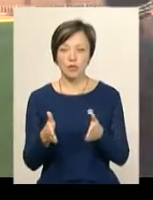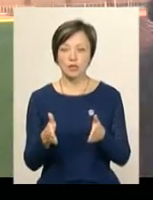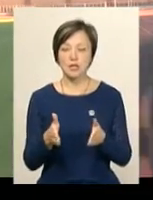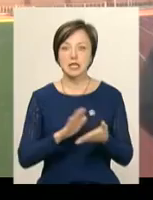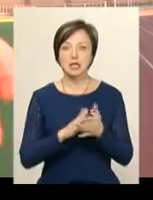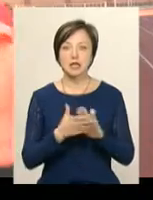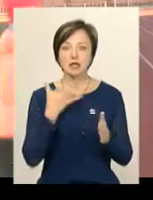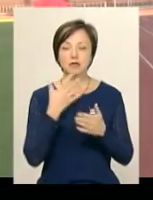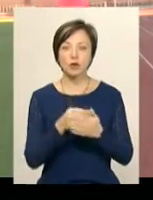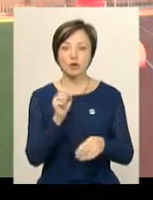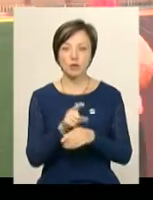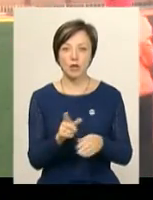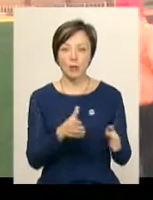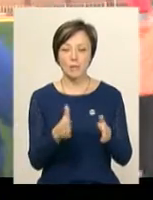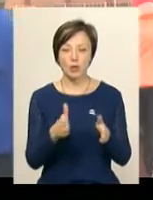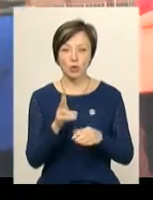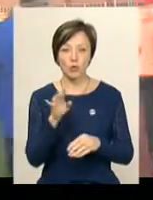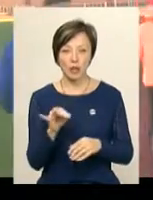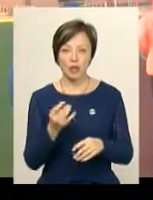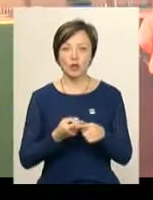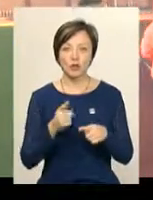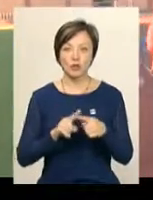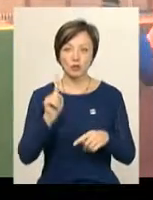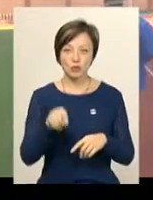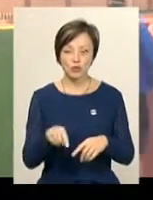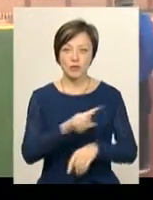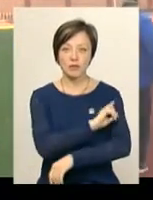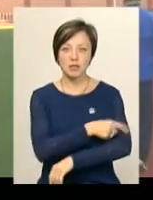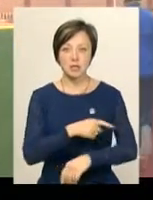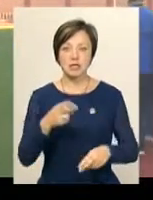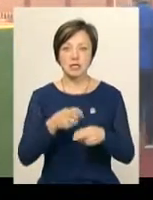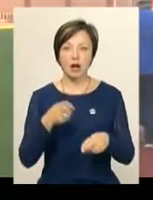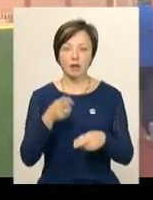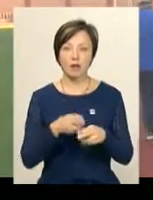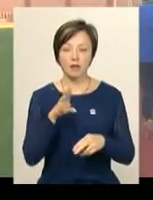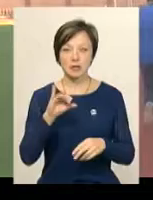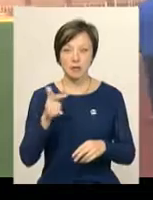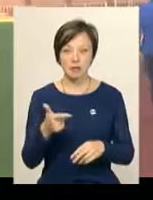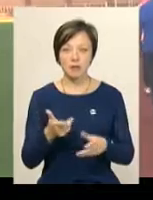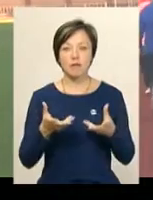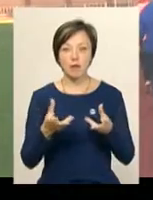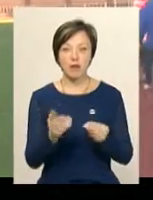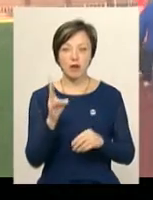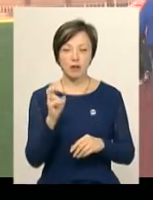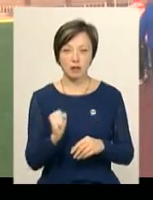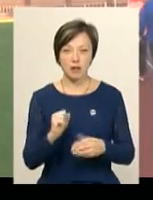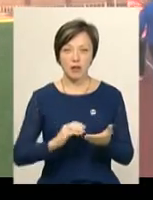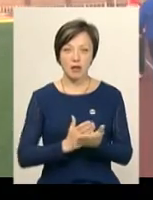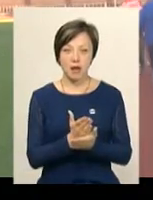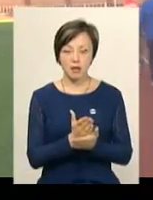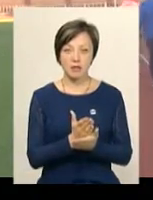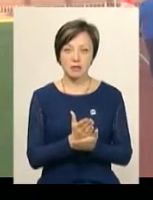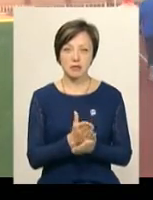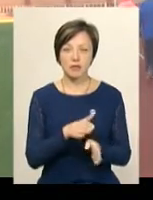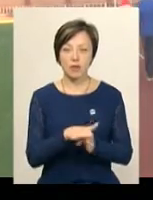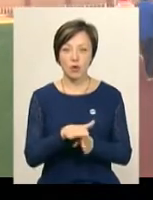стан своєї функціональної підготовки, тому що фізична заготовленість значно впливає на якість виконання,